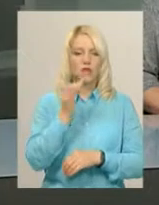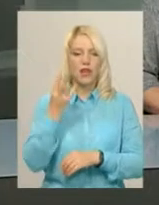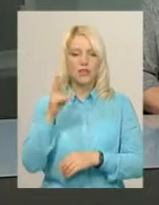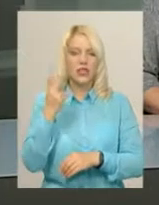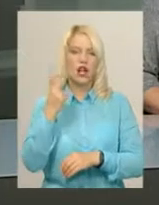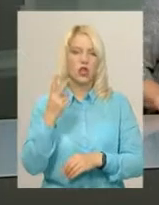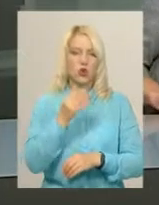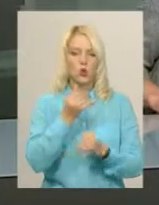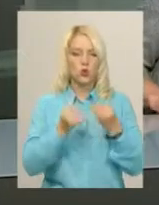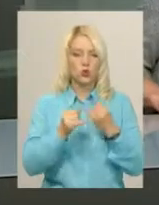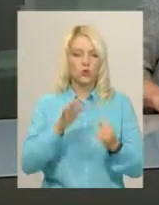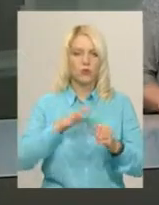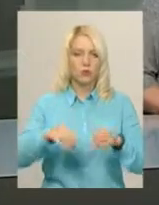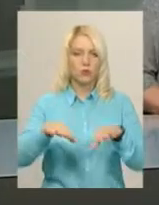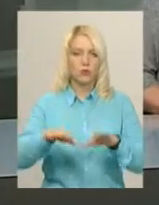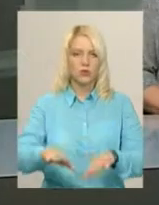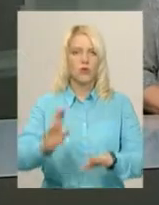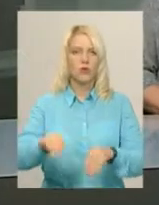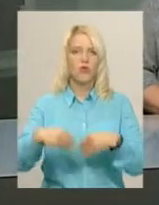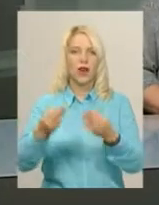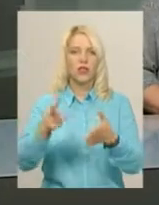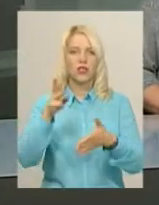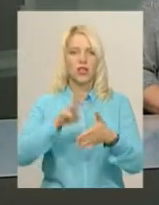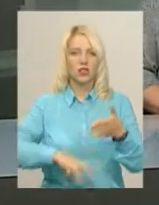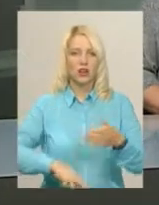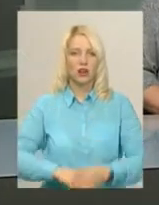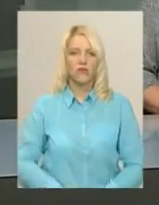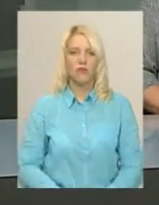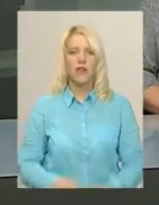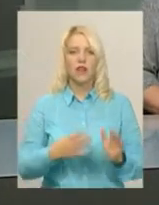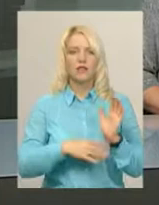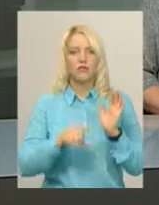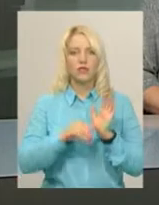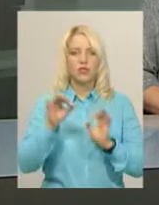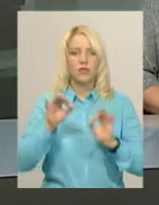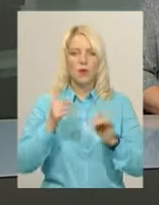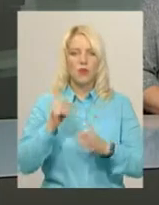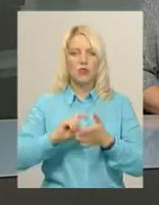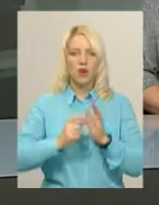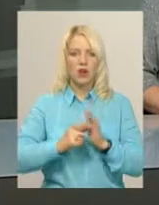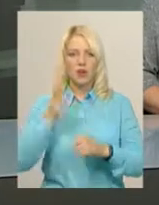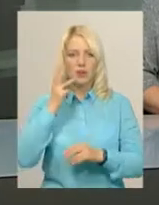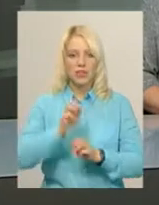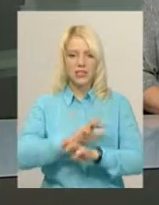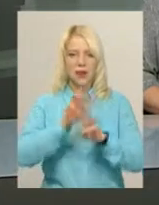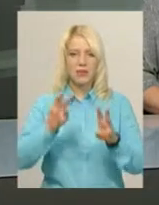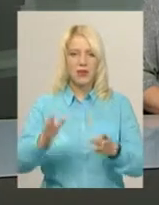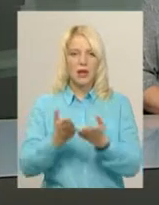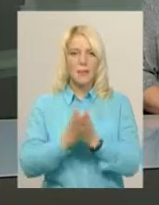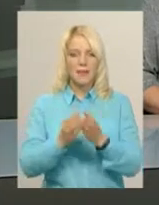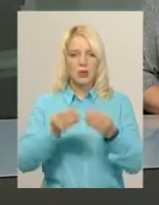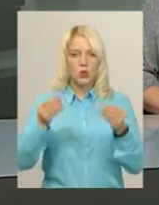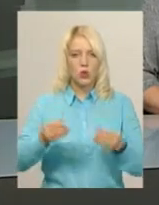постанову про накладення штрафу. На 96% першокласники Хмельниччини забезпечені підручниками, а саме